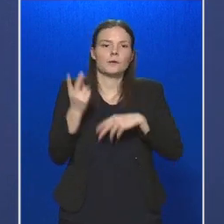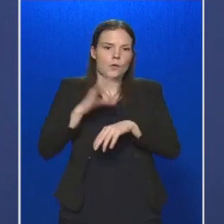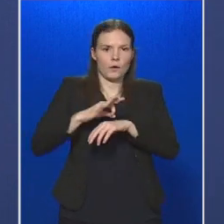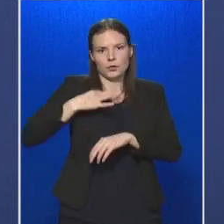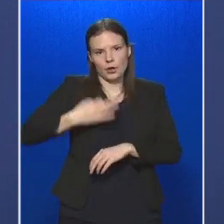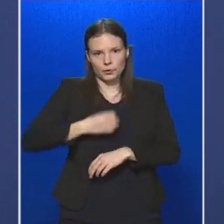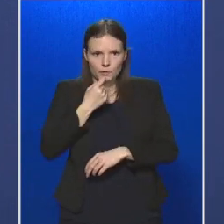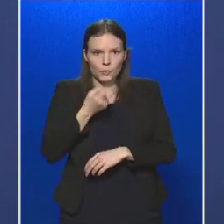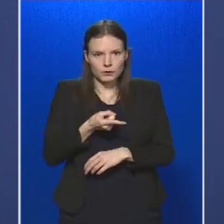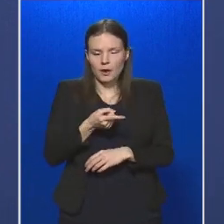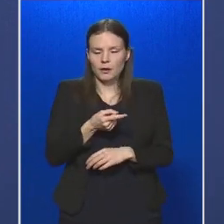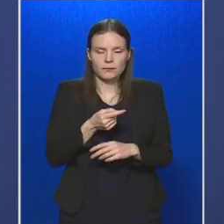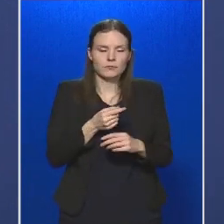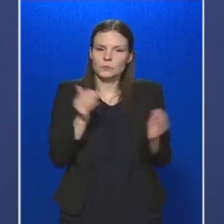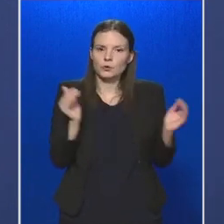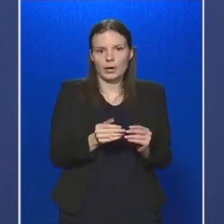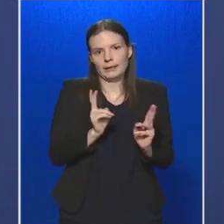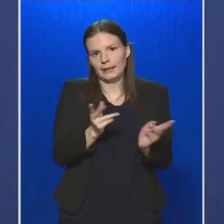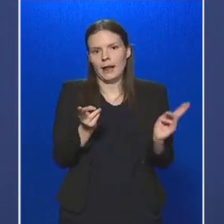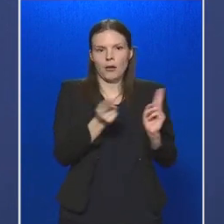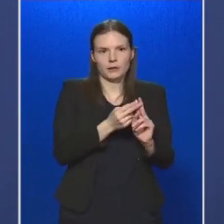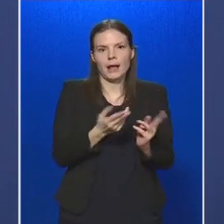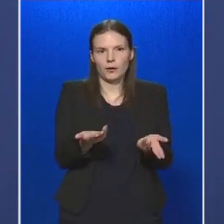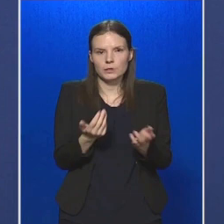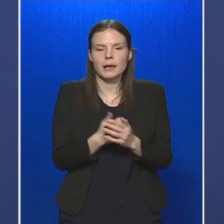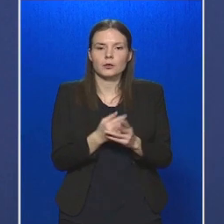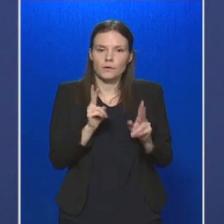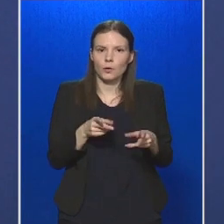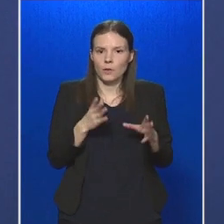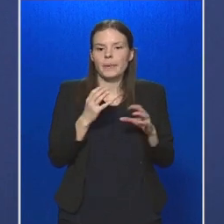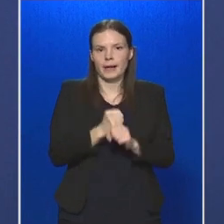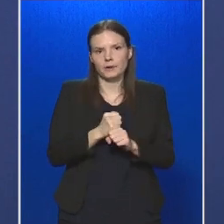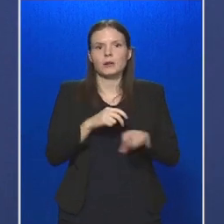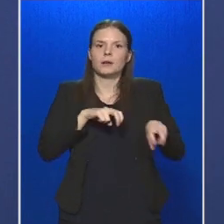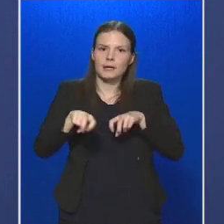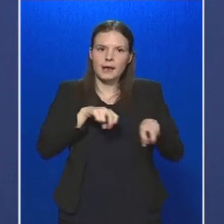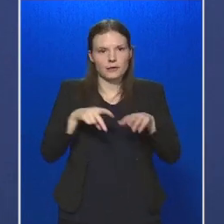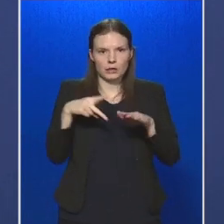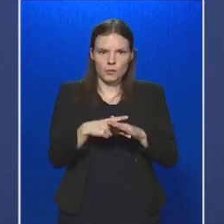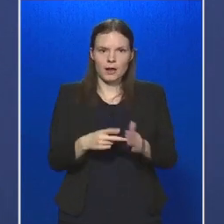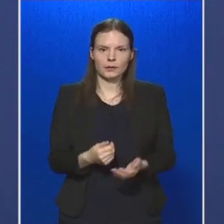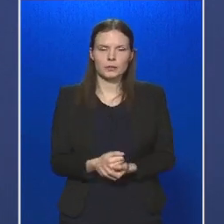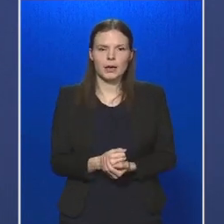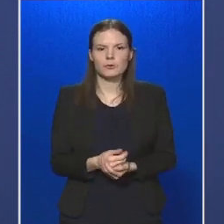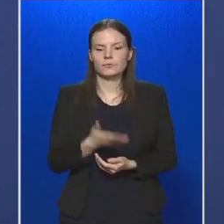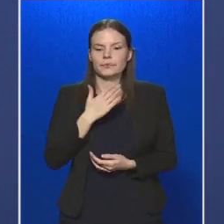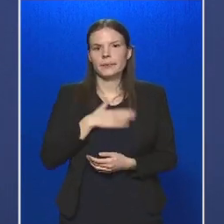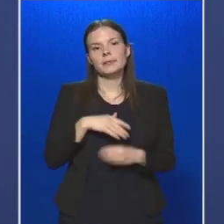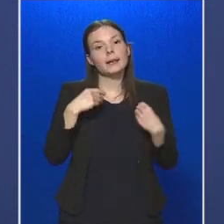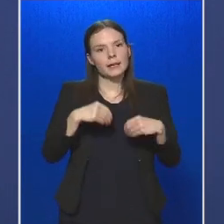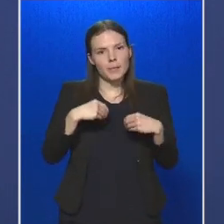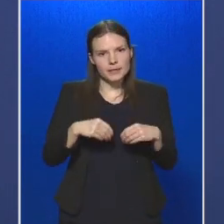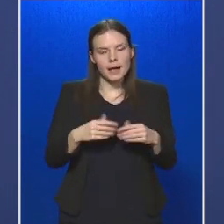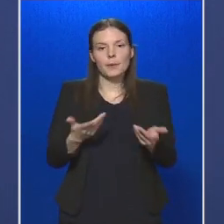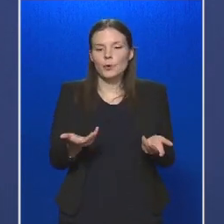célszerű a minimálisra csökkenteni és betartani valóban a kiárási korlátozással járó szabályokat. Szeretnék beszámolni